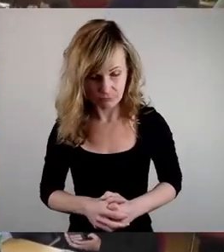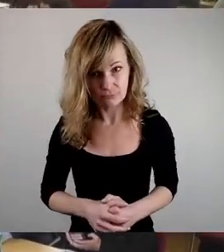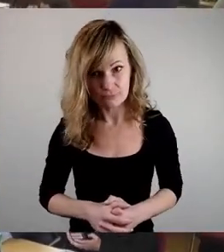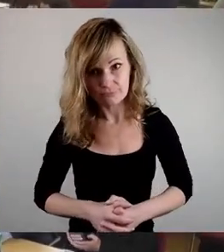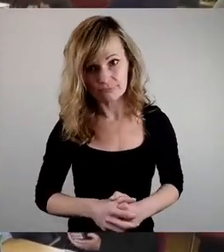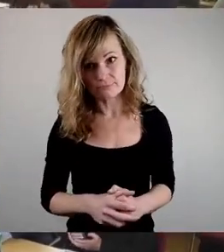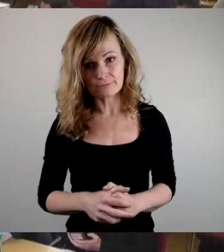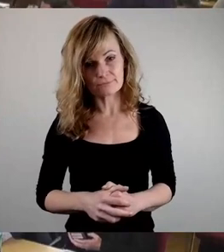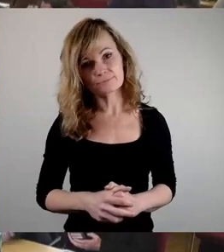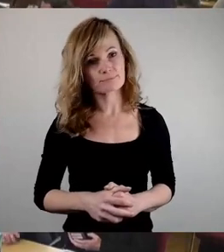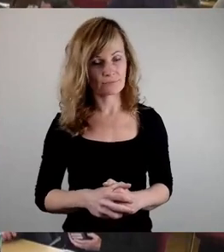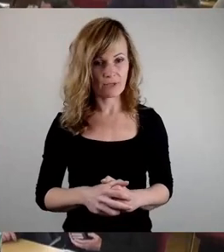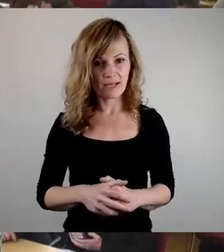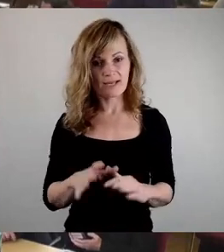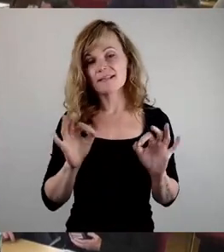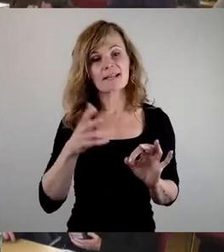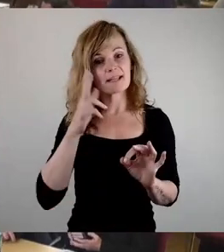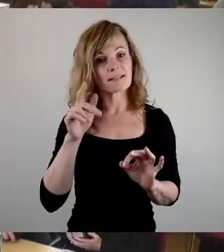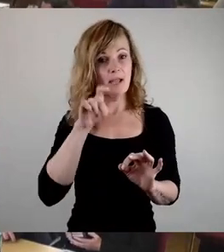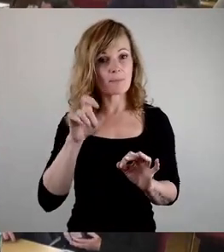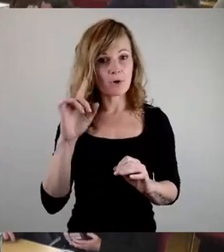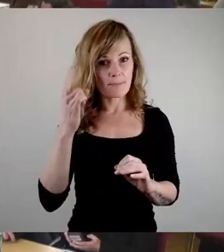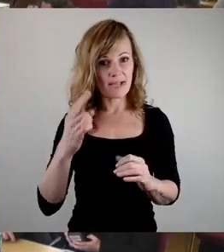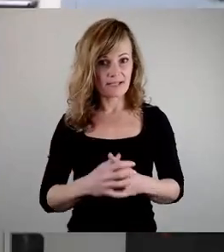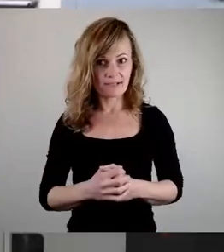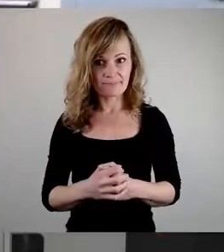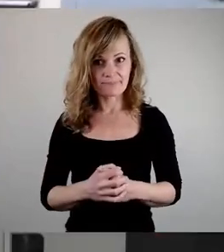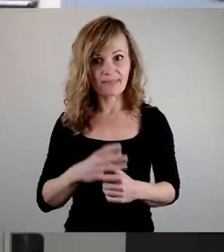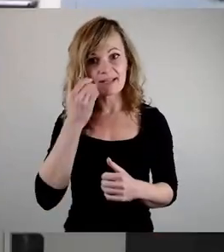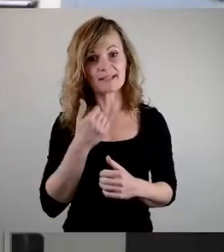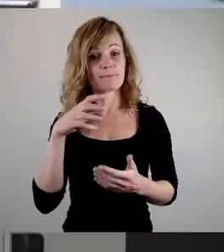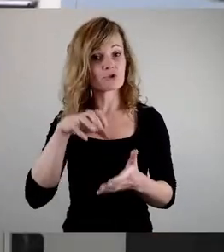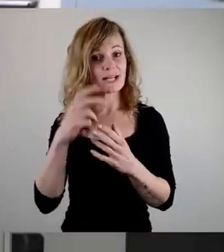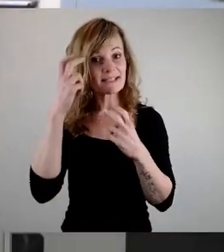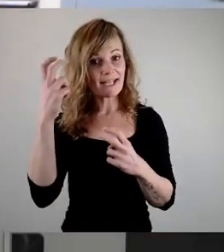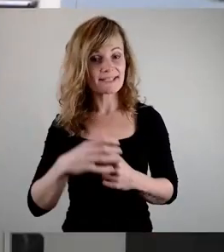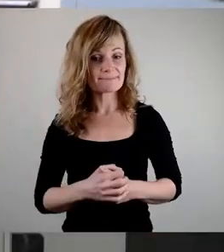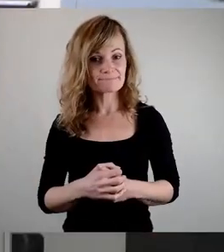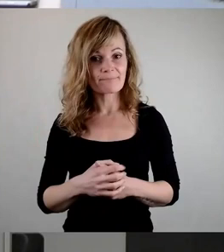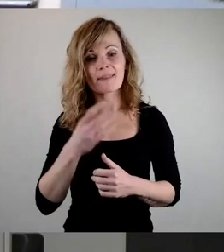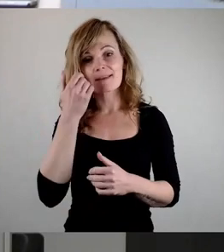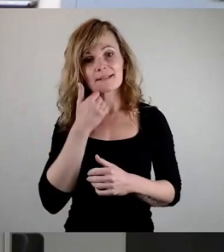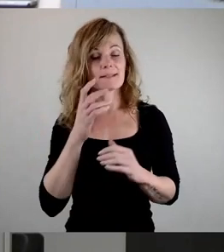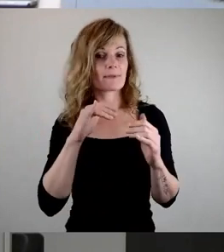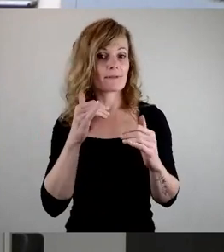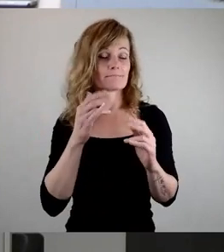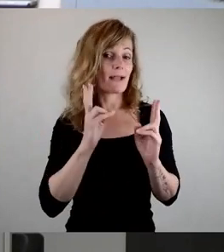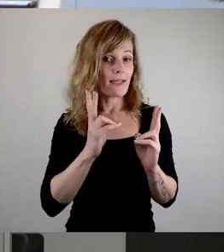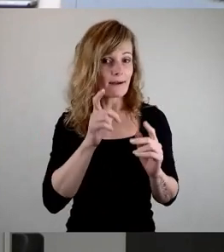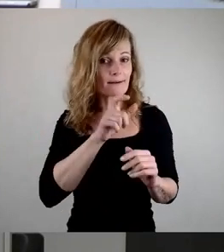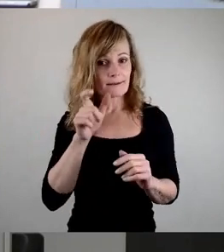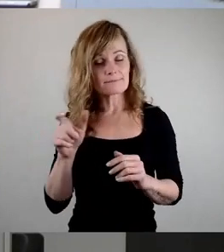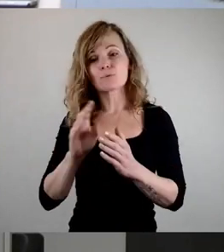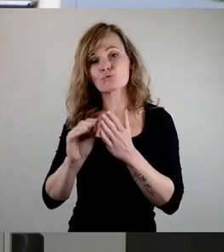Sehr geehrter Herr Bürgermeister, liebe Stadträte, liebe Lehrer und Schüler.